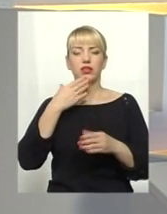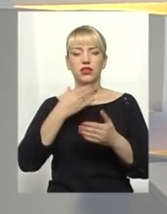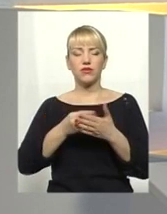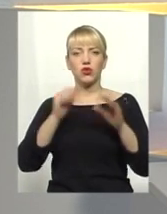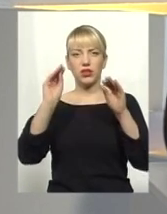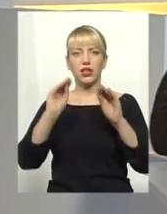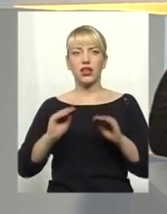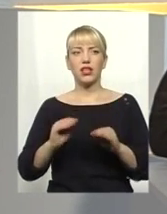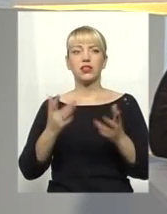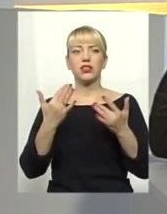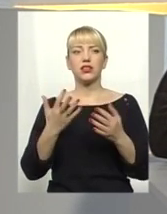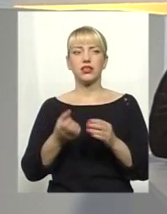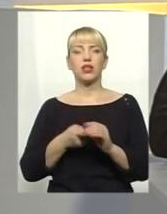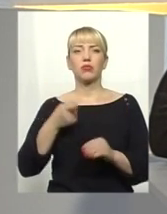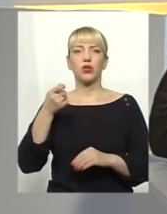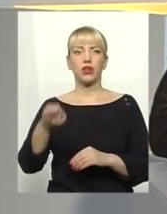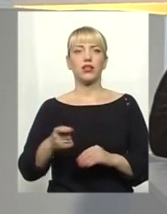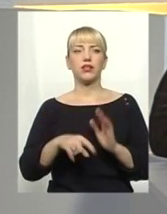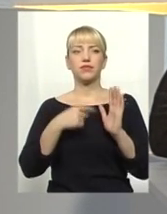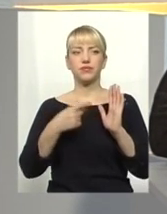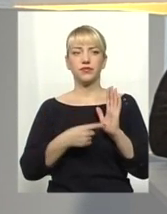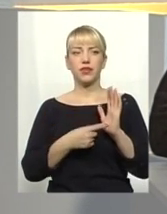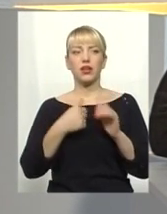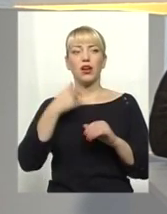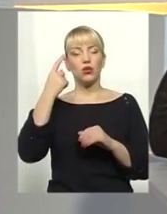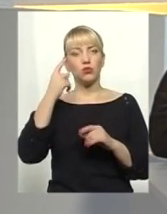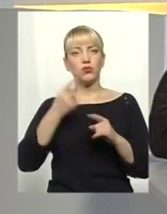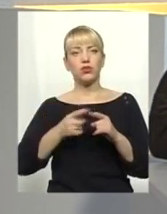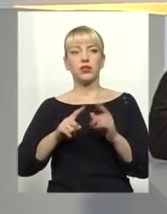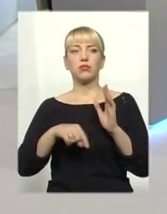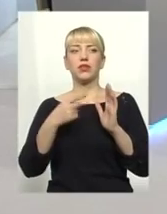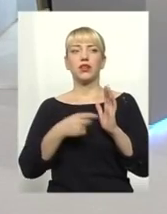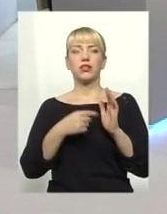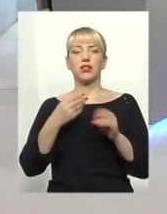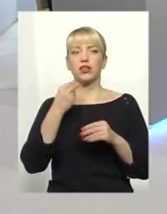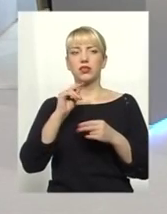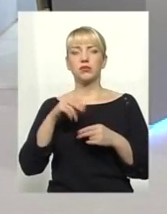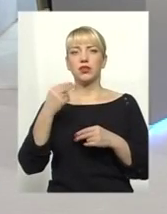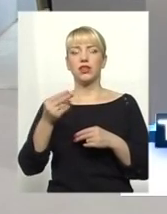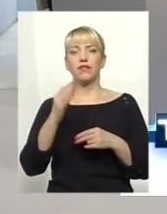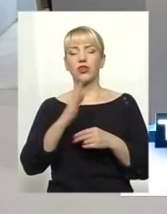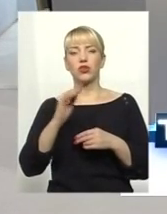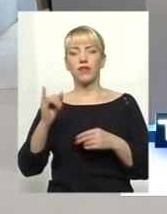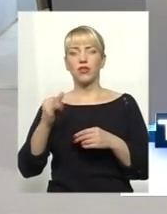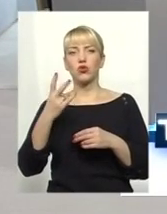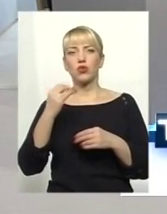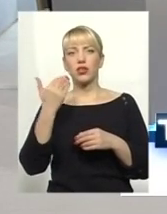скільки подали, Ростислава Романовичу? Ну, я думаю, на це питання краще надав відповідь Віктор Іванович, але я б з вашого дозволу доповнював. Доповнюв,